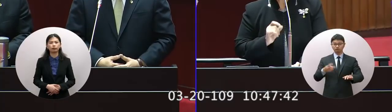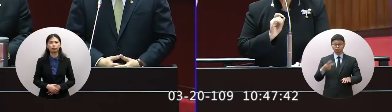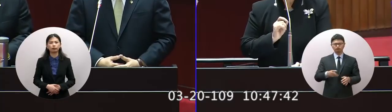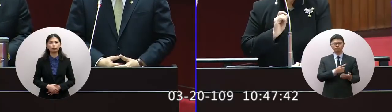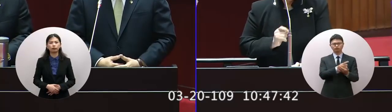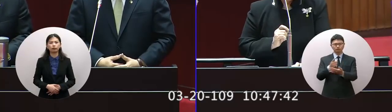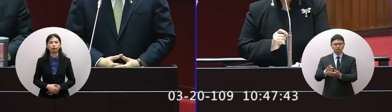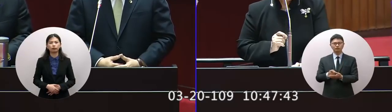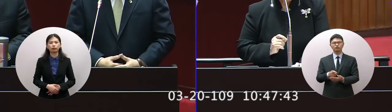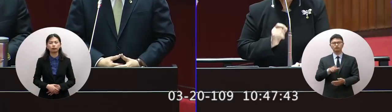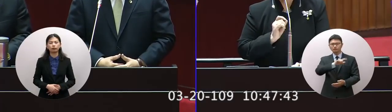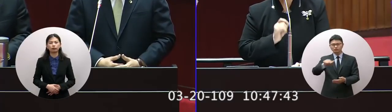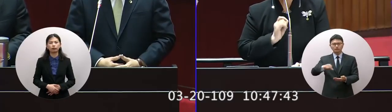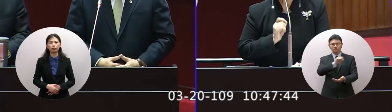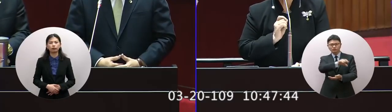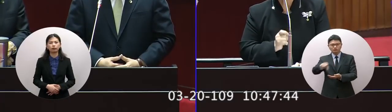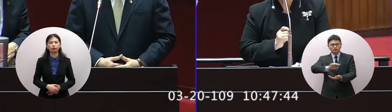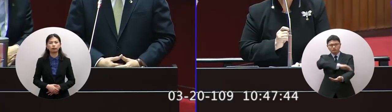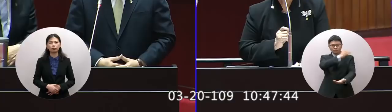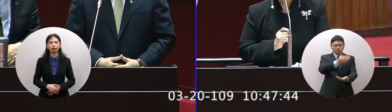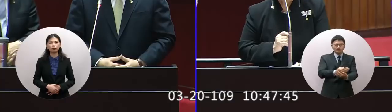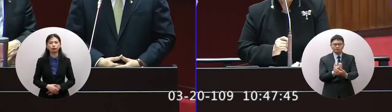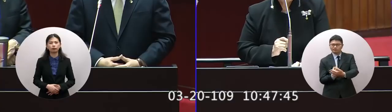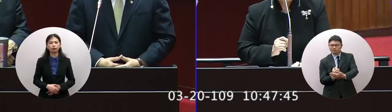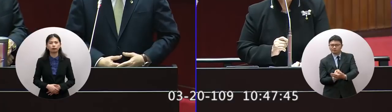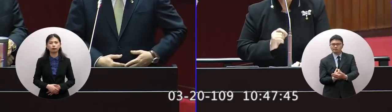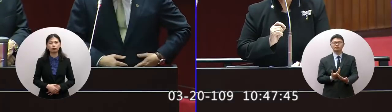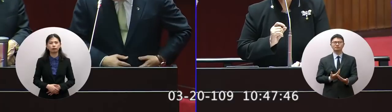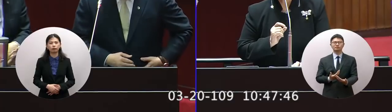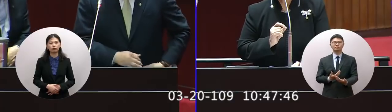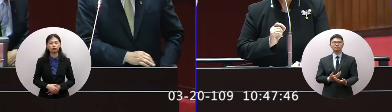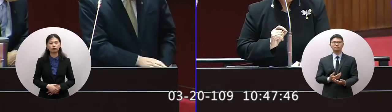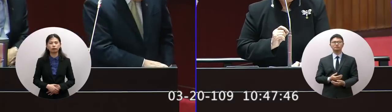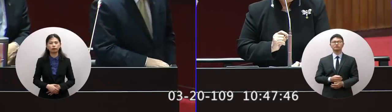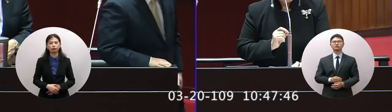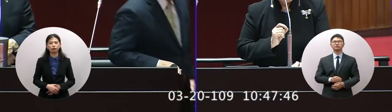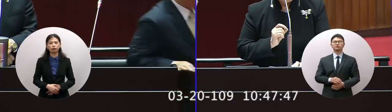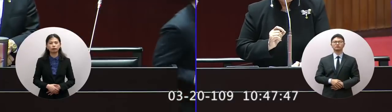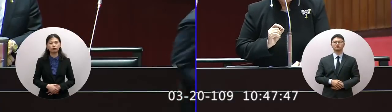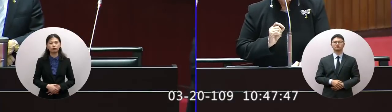目前大家都吞貨搶貨吞貨請